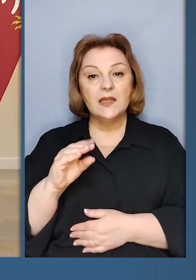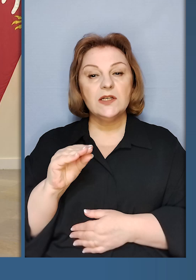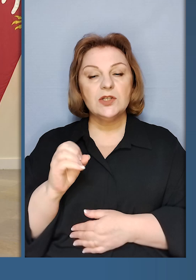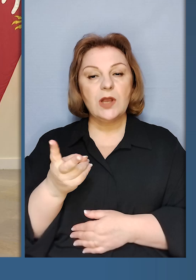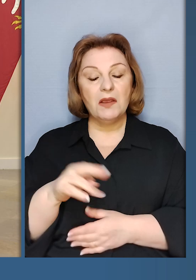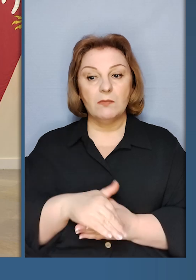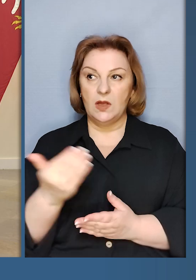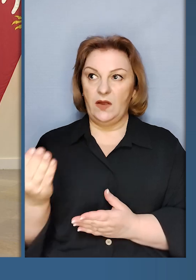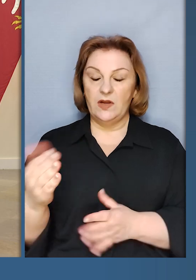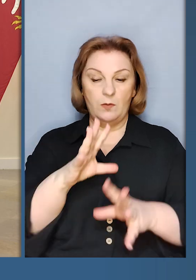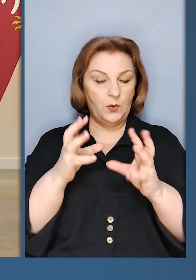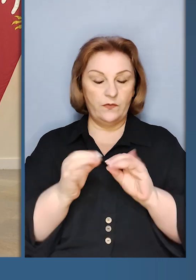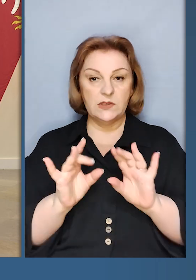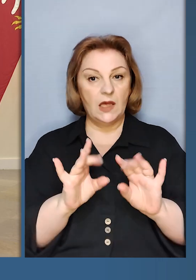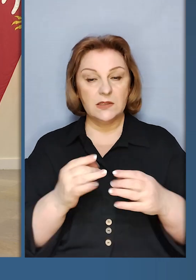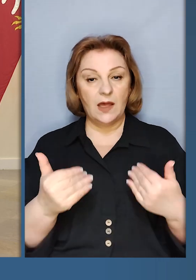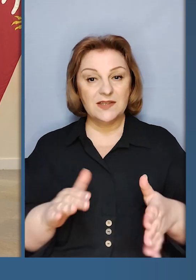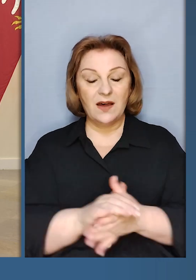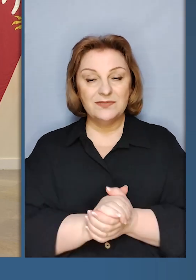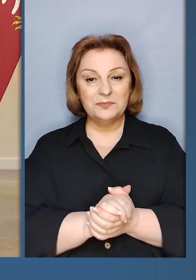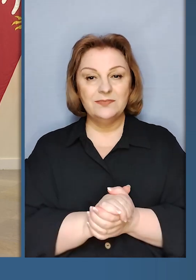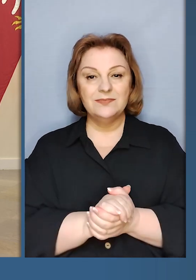Анджі, він про все сказав.